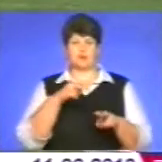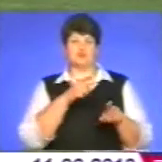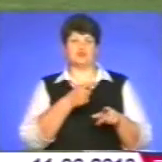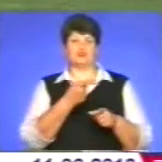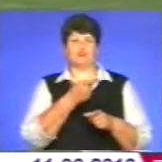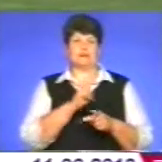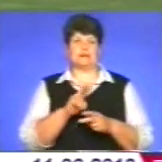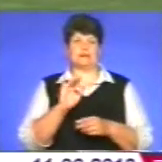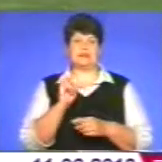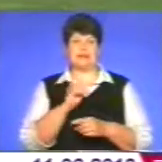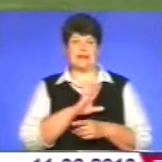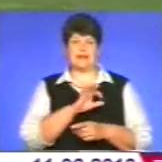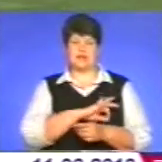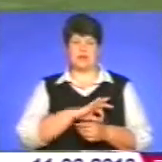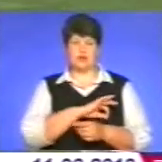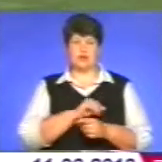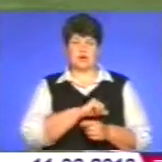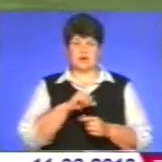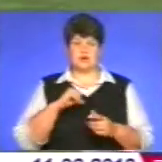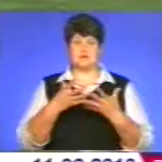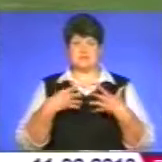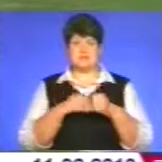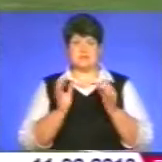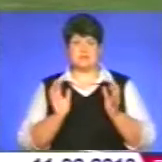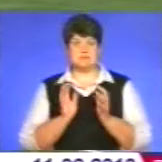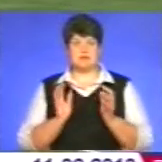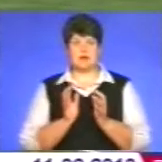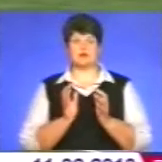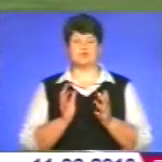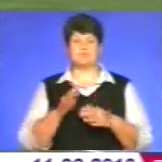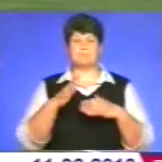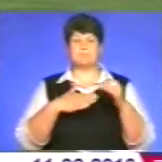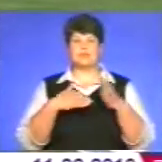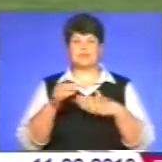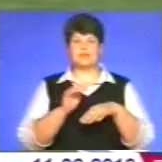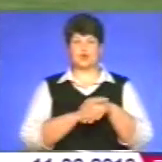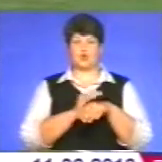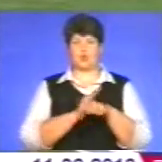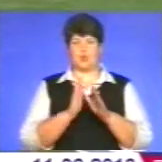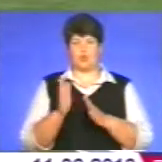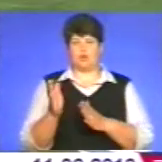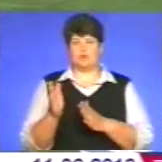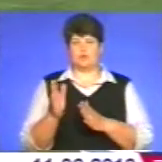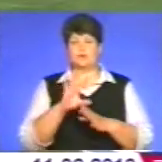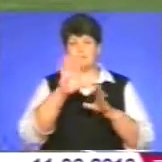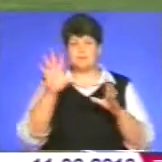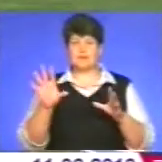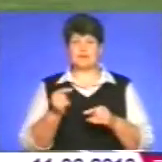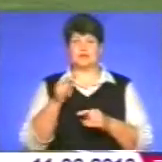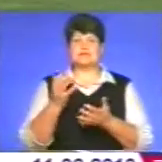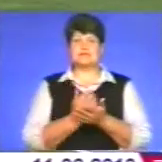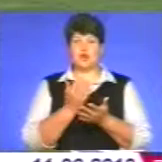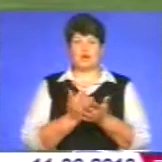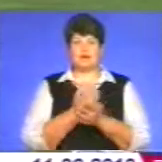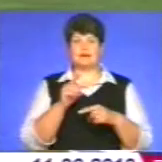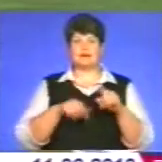дитина не вихована. Мені здається, що основне, що сім'ї зберігаються. І практично добробут, бо все-таки заробити на рідній землі